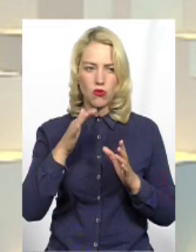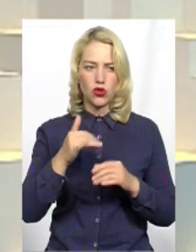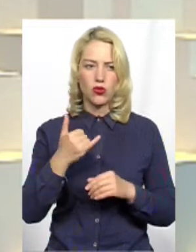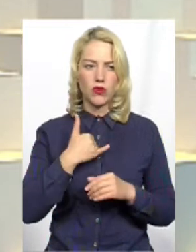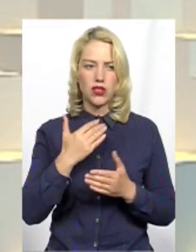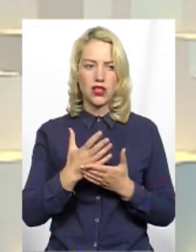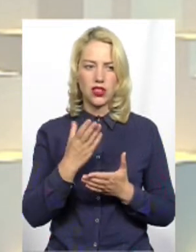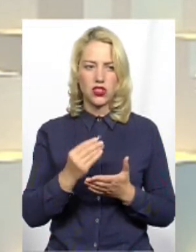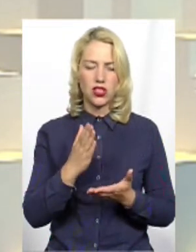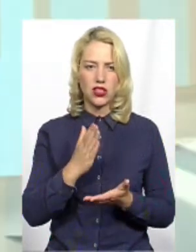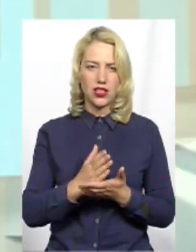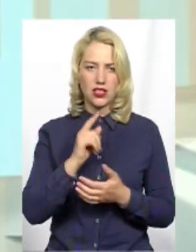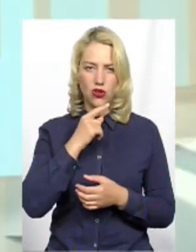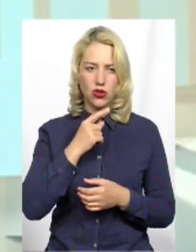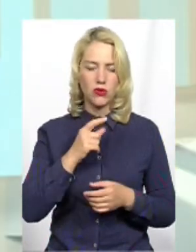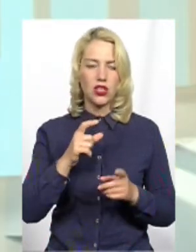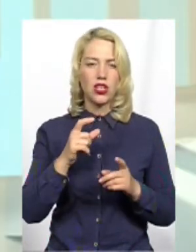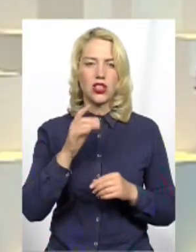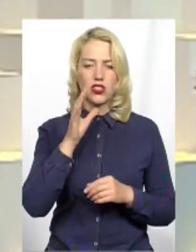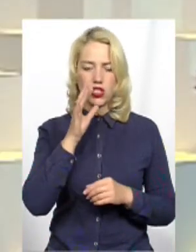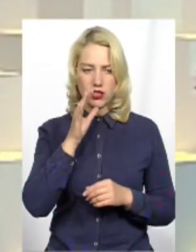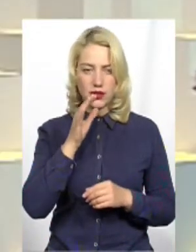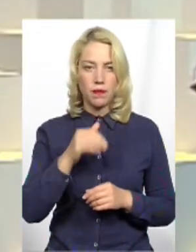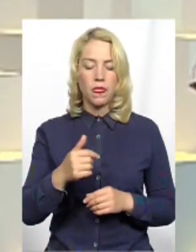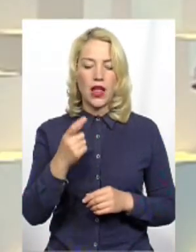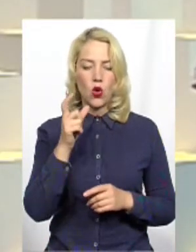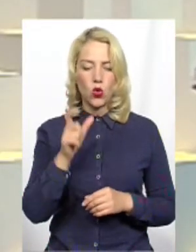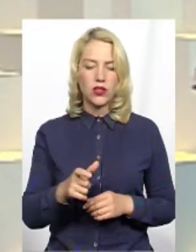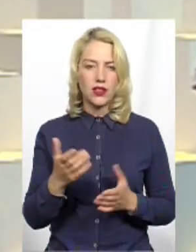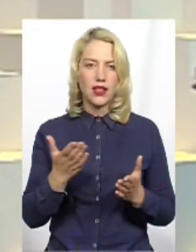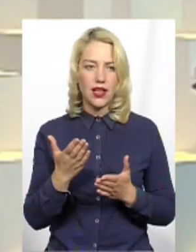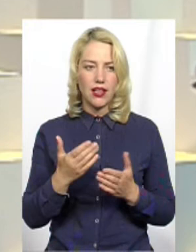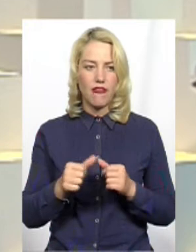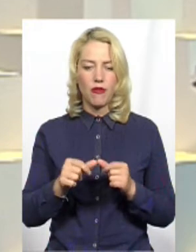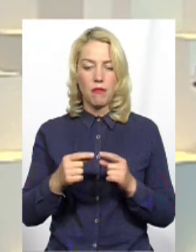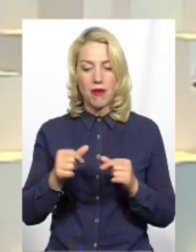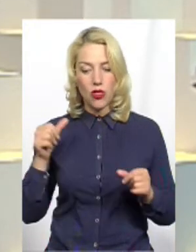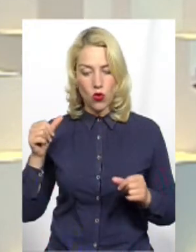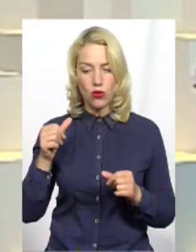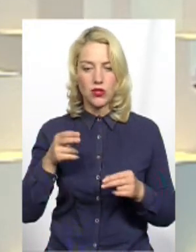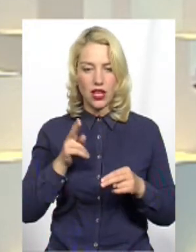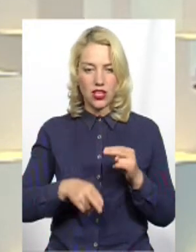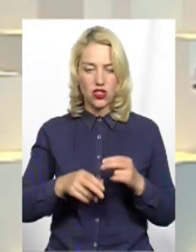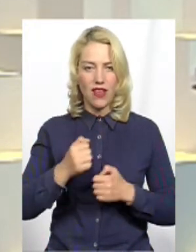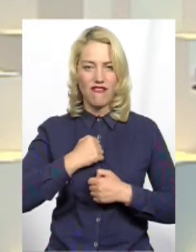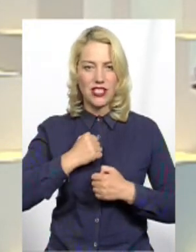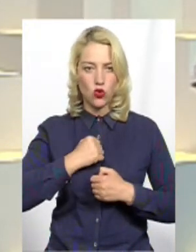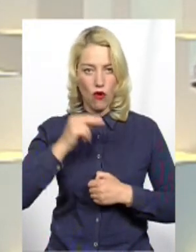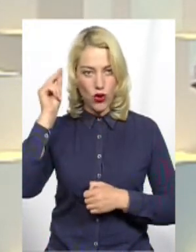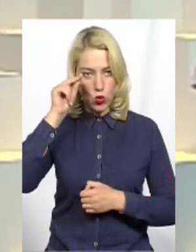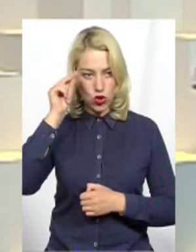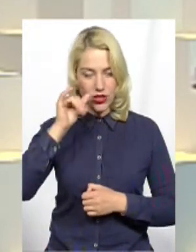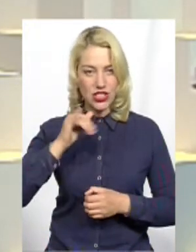час з економлення хвилипити реченням Людина, яка в минулому закінчила військове училище І